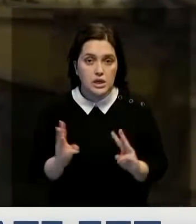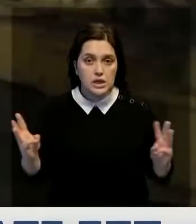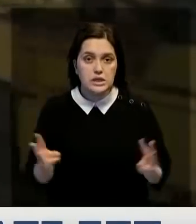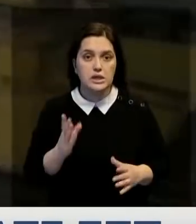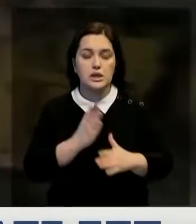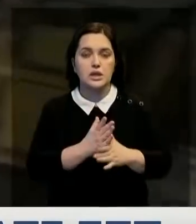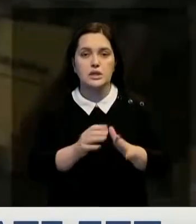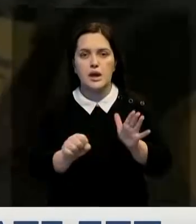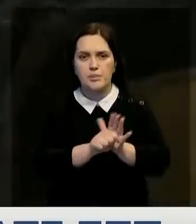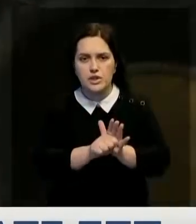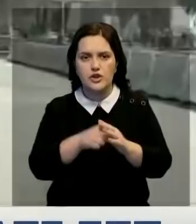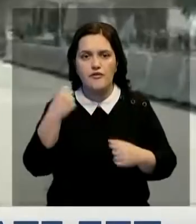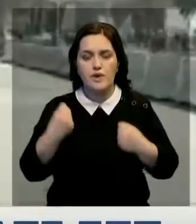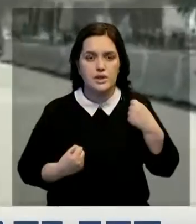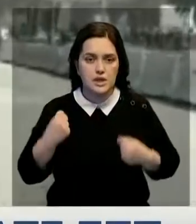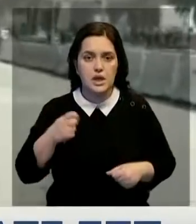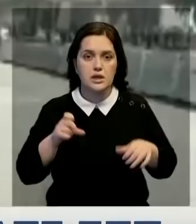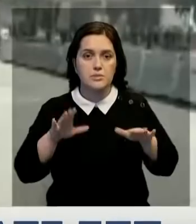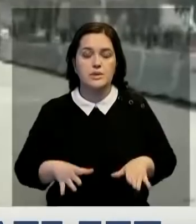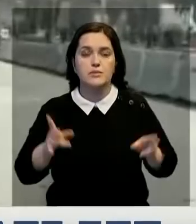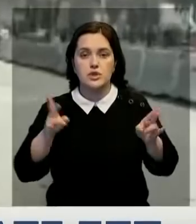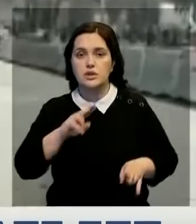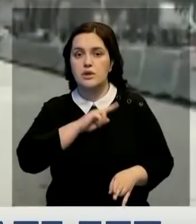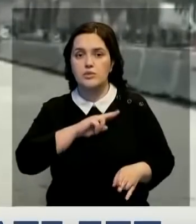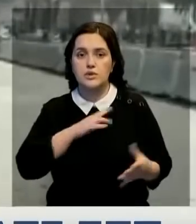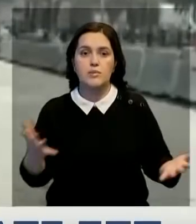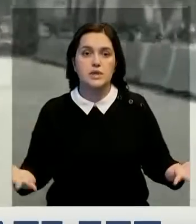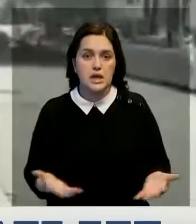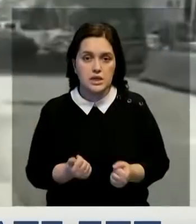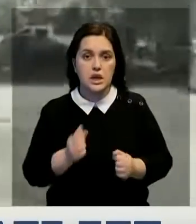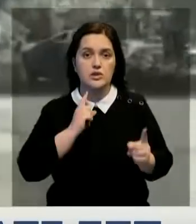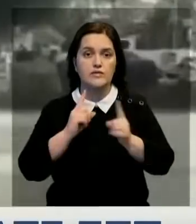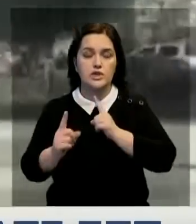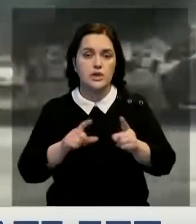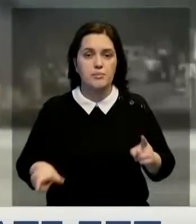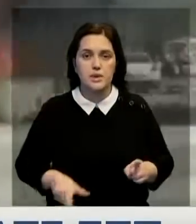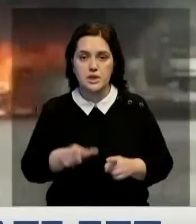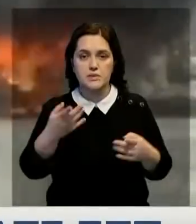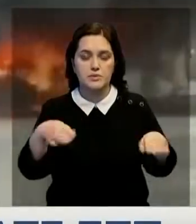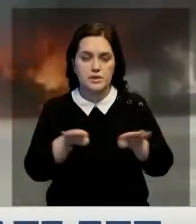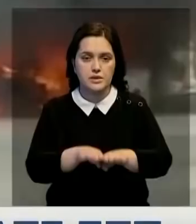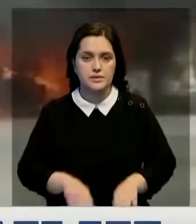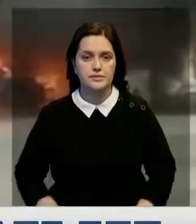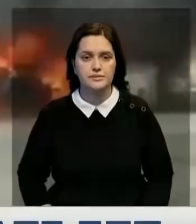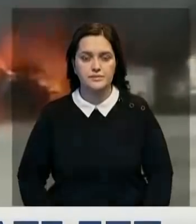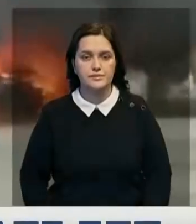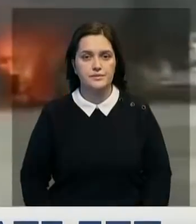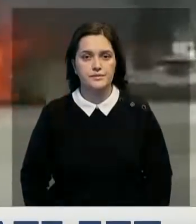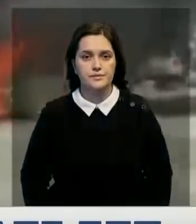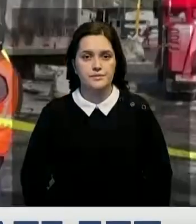Есть погибшие среди водителей и пассажиров. На месте происшествия работают спасатели. Движение по трассе перекрыто.